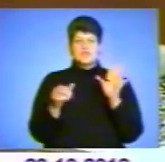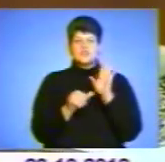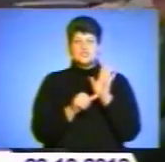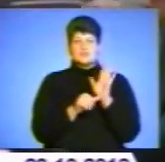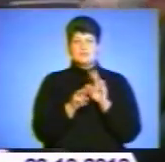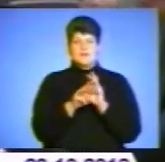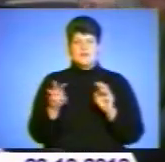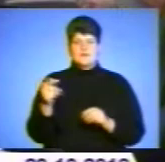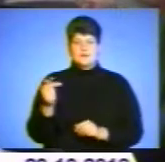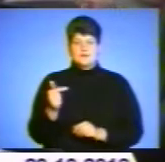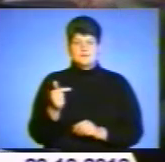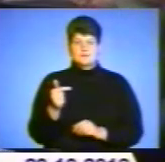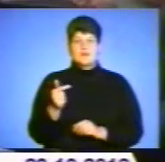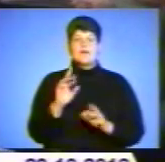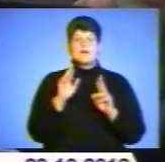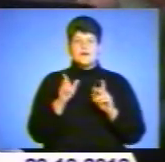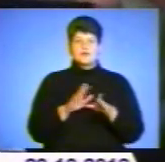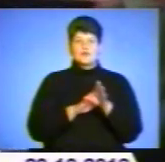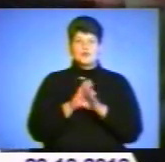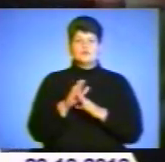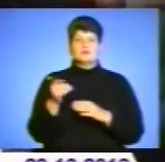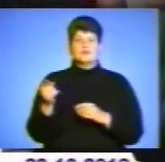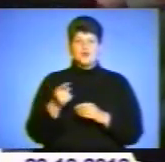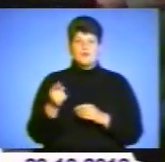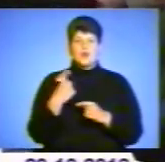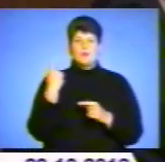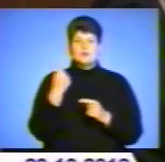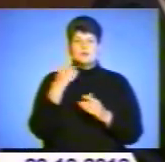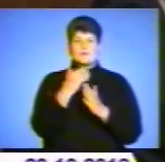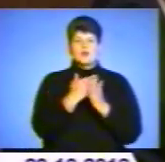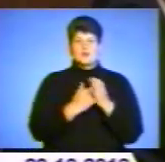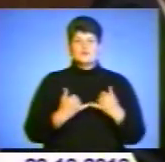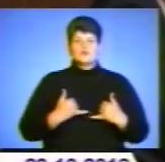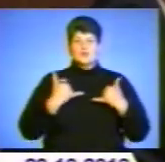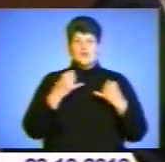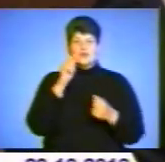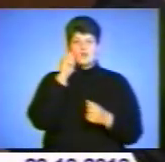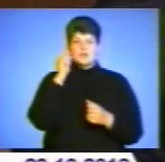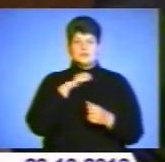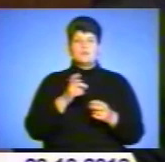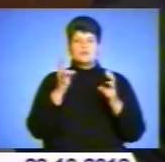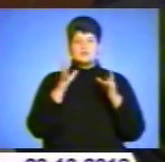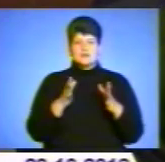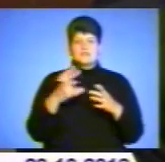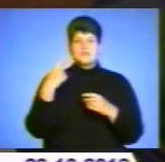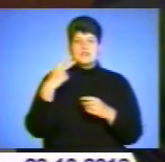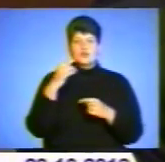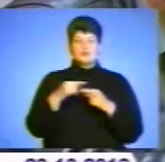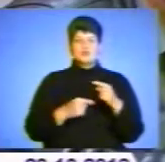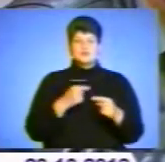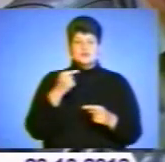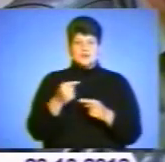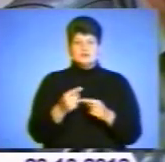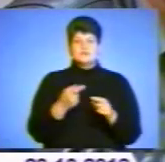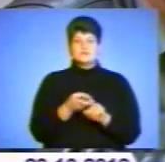гривень. Як виконувалась на Тернопільщині, обласна програма про вшанування українців постраждалих у 20-му столітті внаслідок